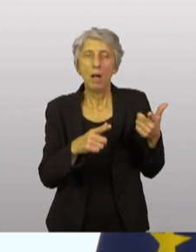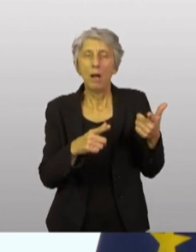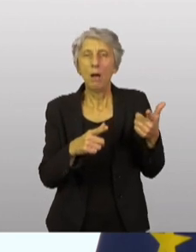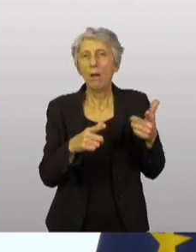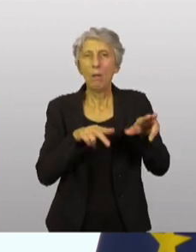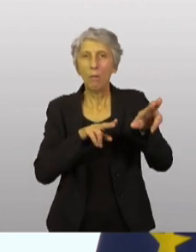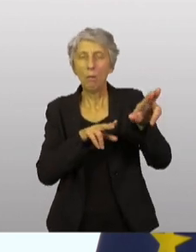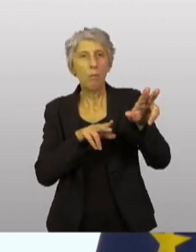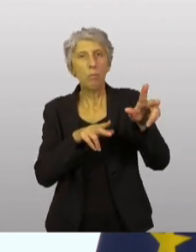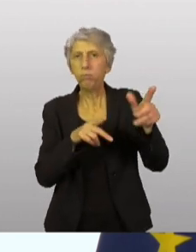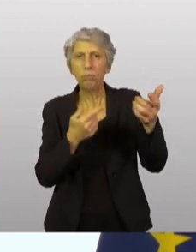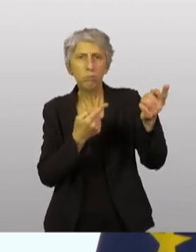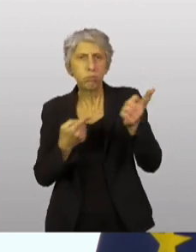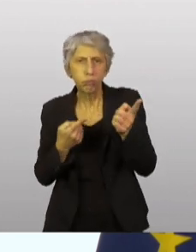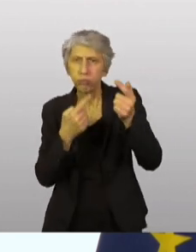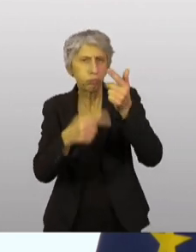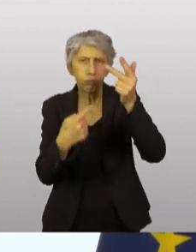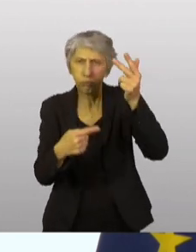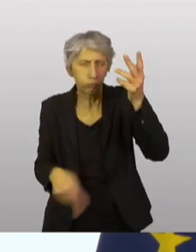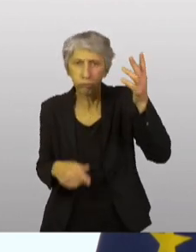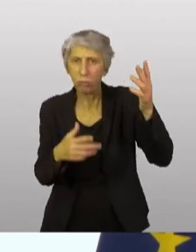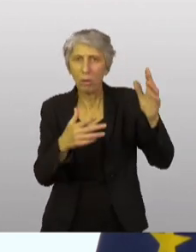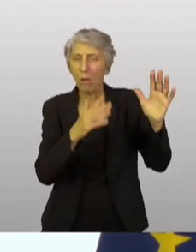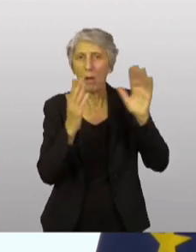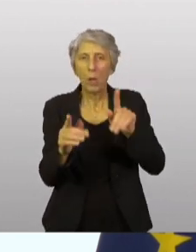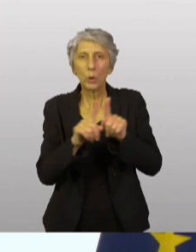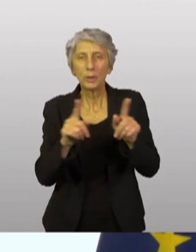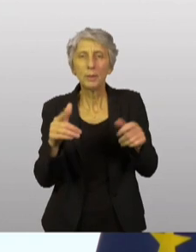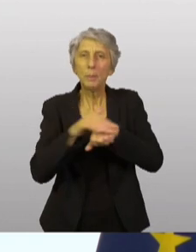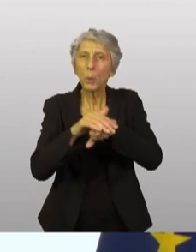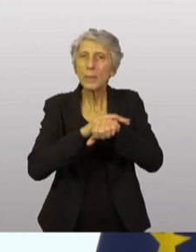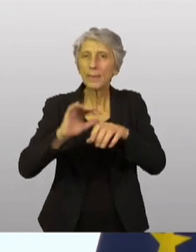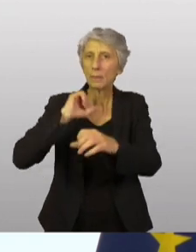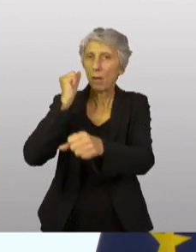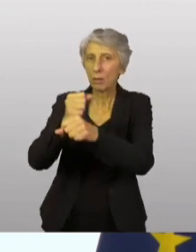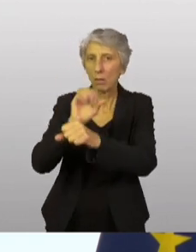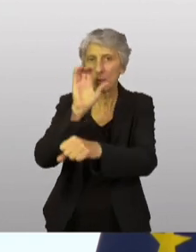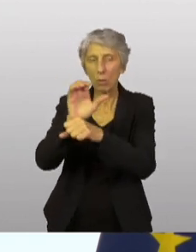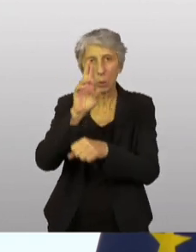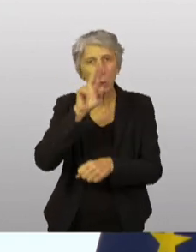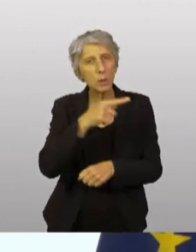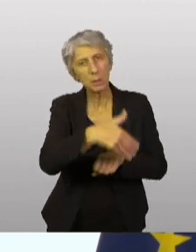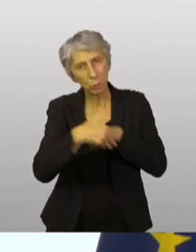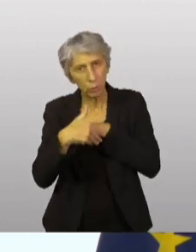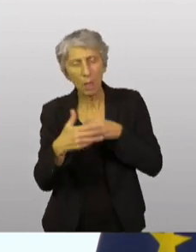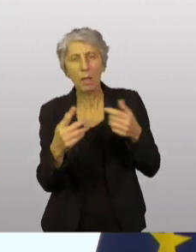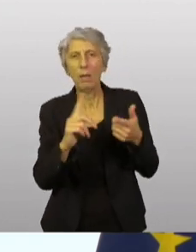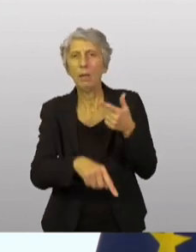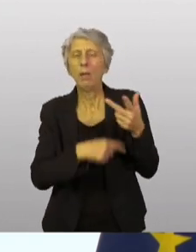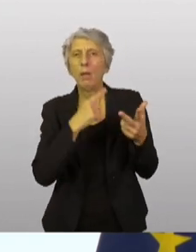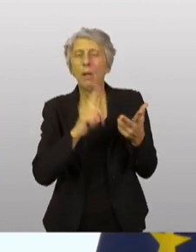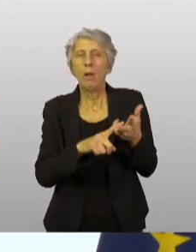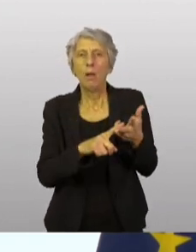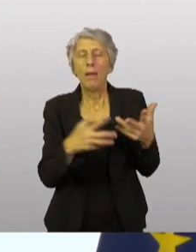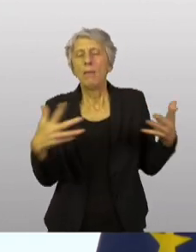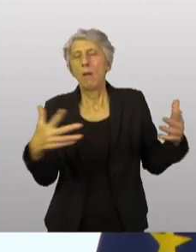et autres. Nous avons aussi le soutien de la France dans la politique des sanctions et nous avons aussi un grand soutien dans